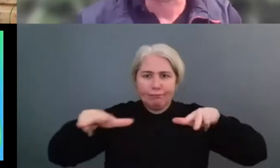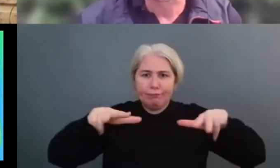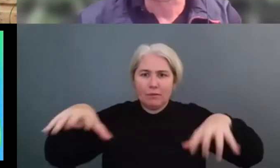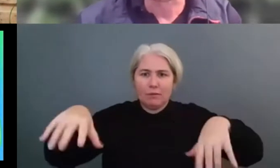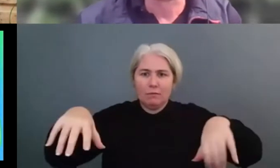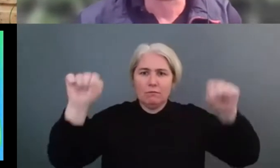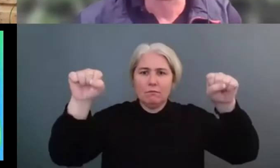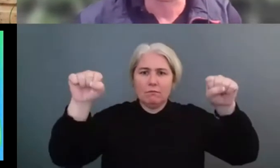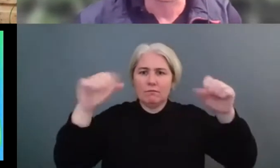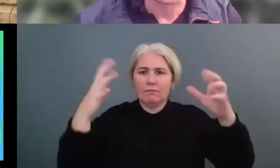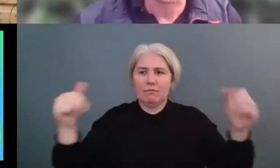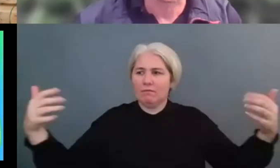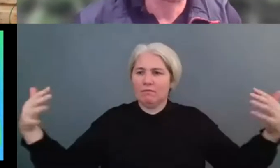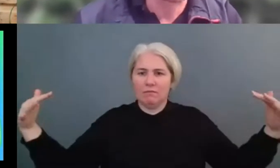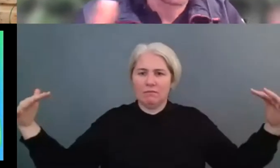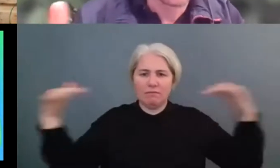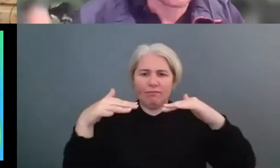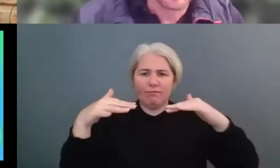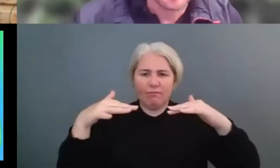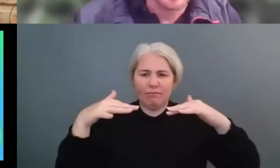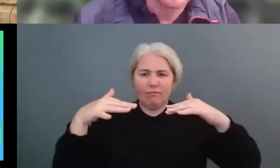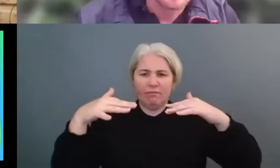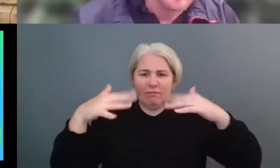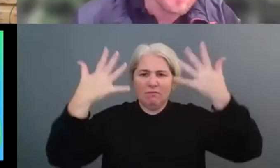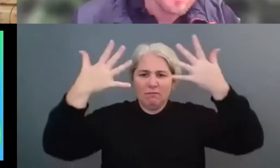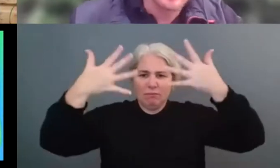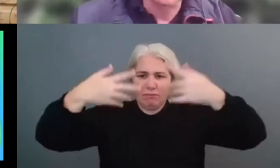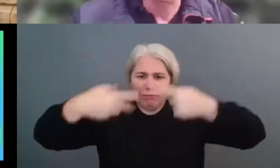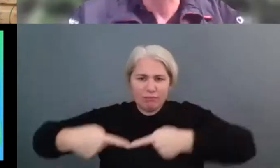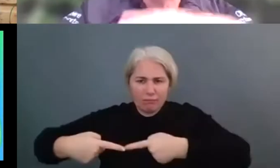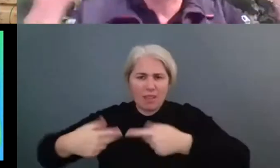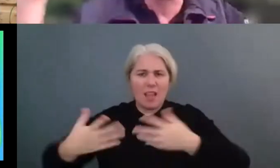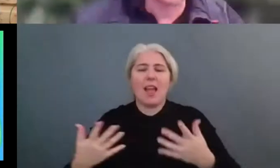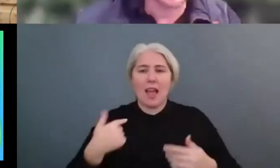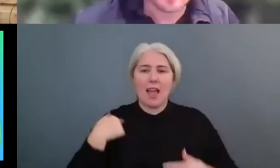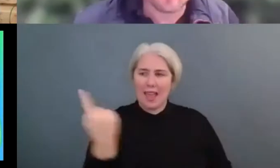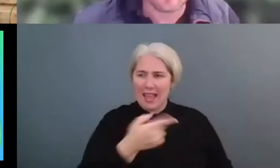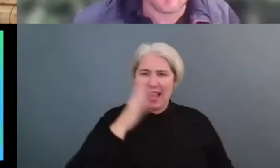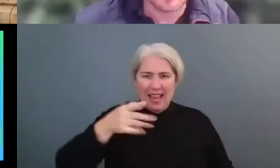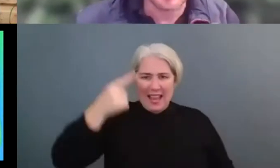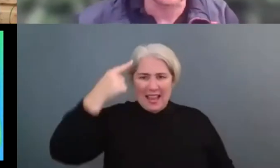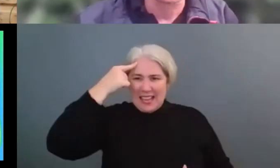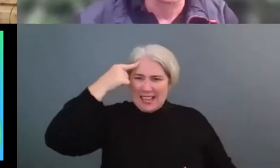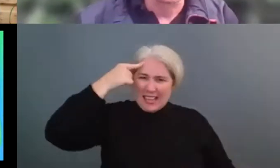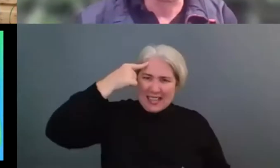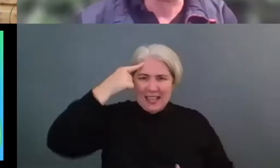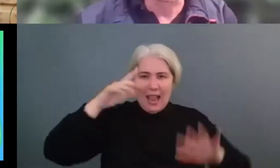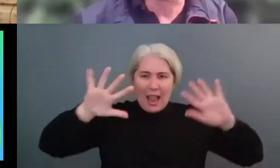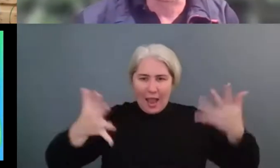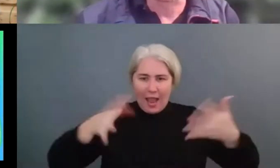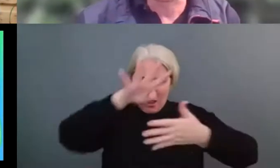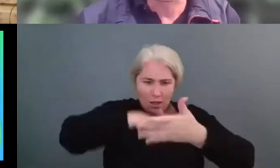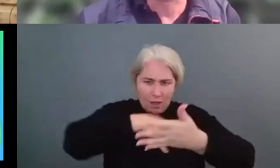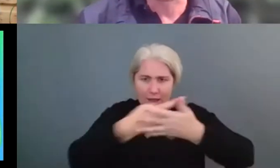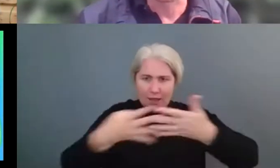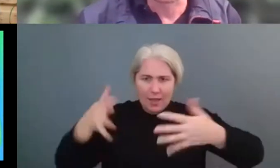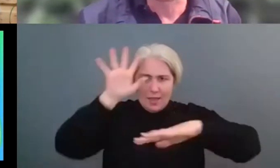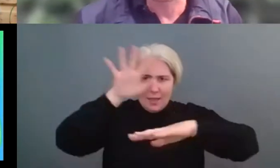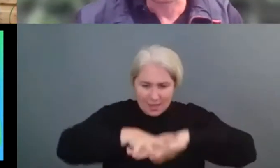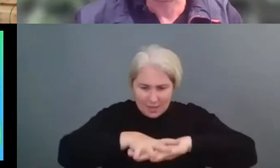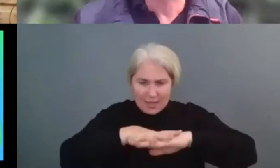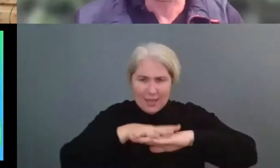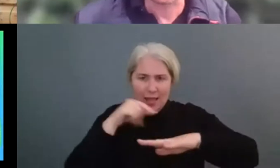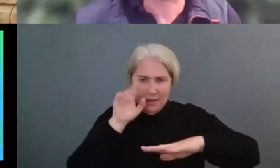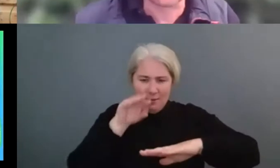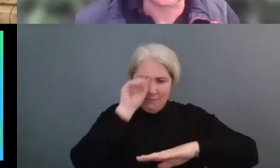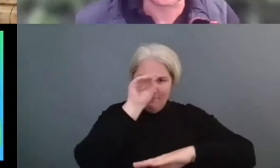du c'est comme le transport aérien sur l'internalisation du sport et la multiplication des événements internationaux et